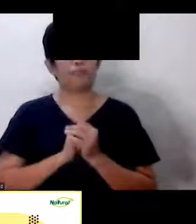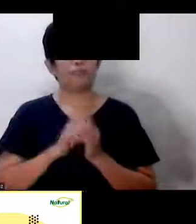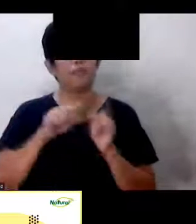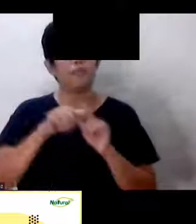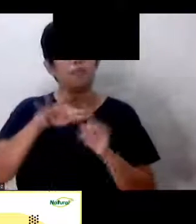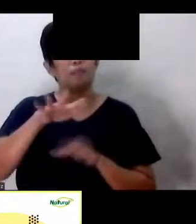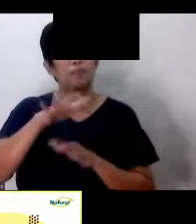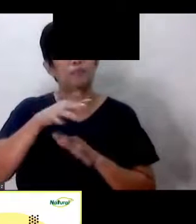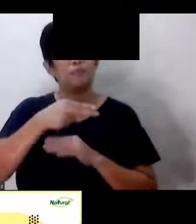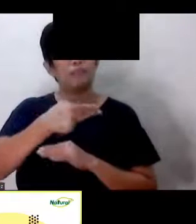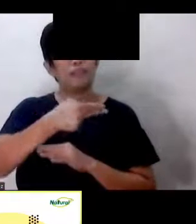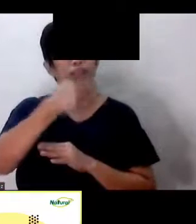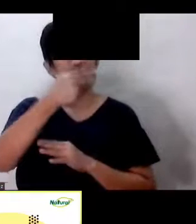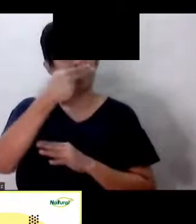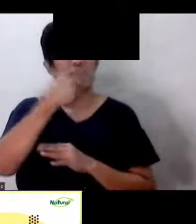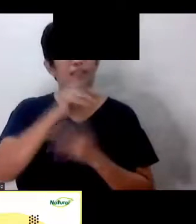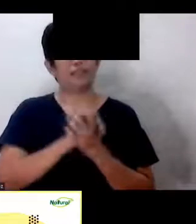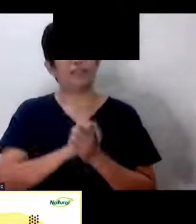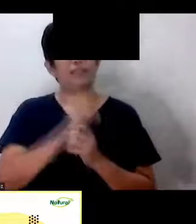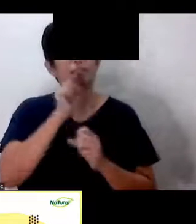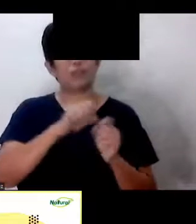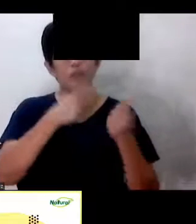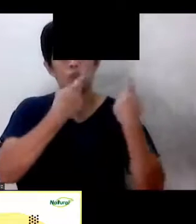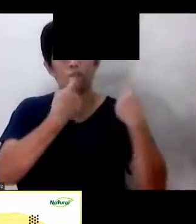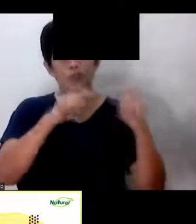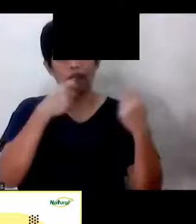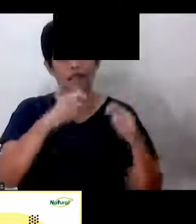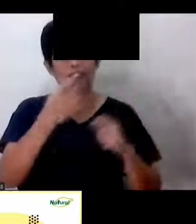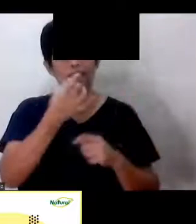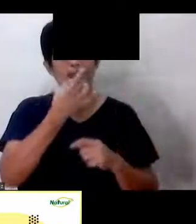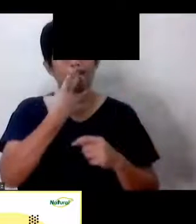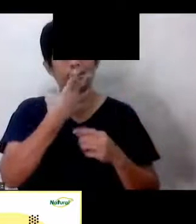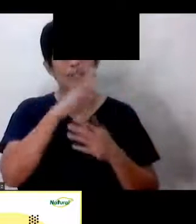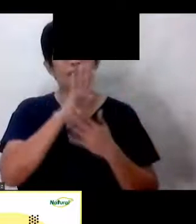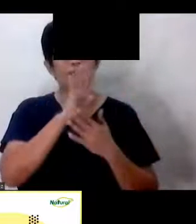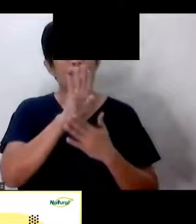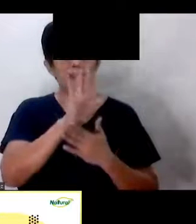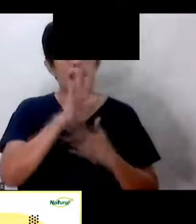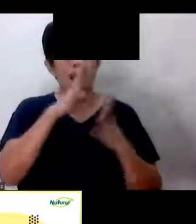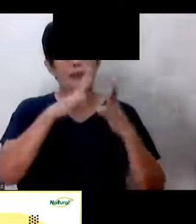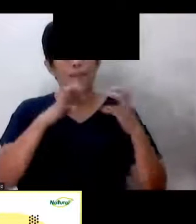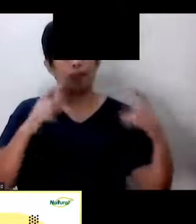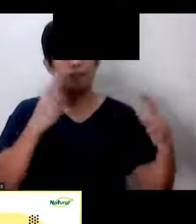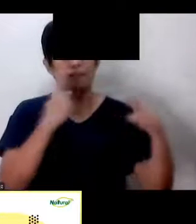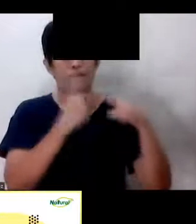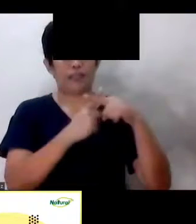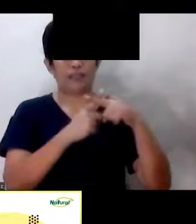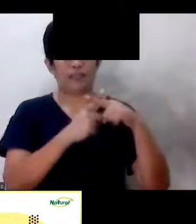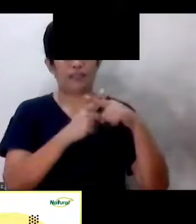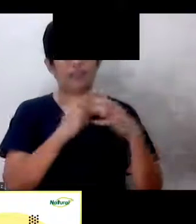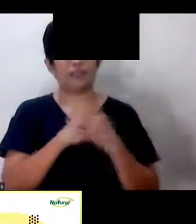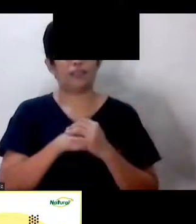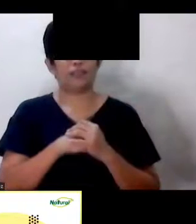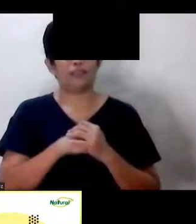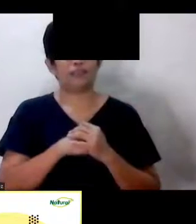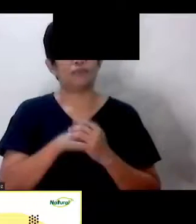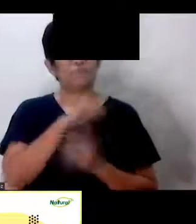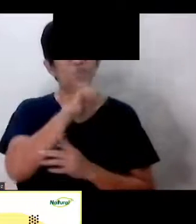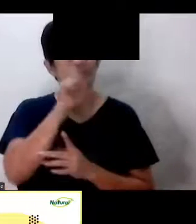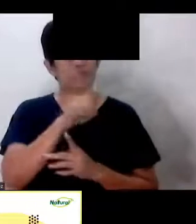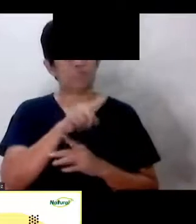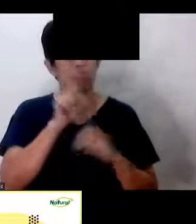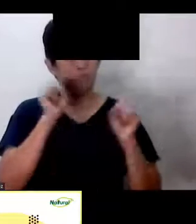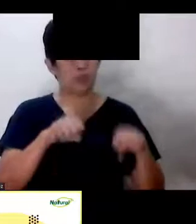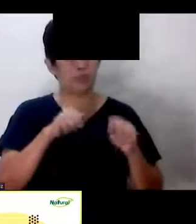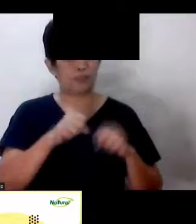medyo mataas po yun Okay Subukan po nyong inumin Ang Ampalaya Plus Okay Tinatanong niya Kung pwede